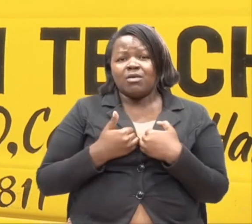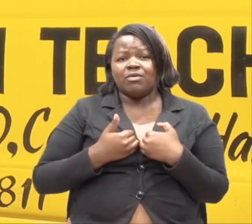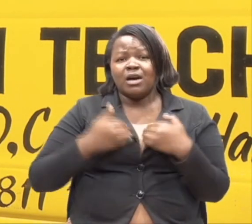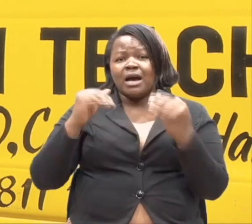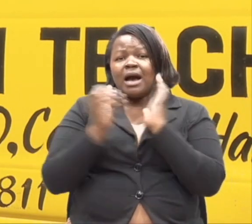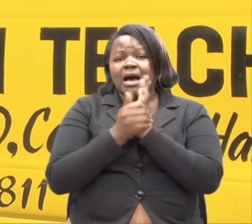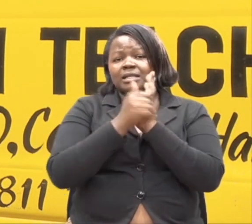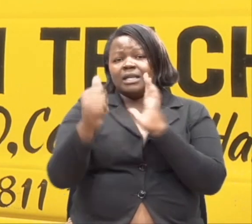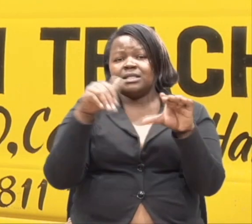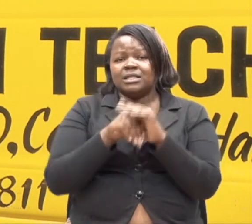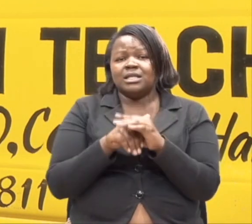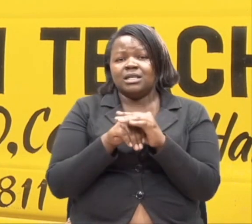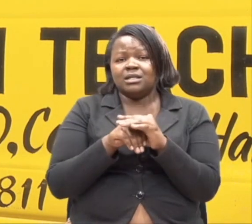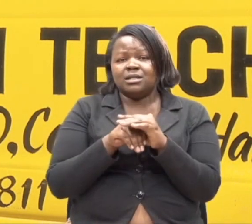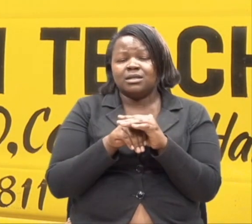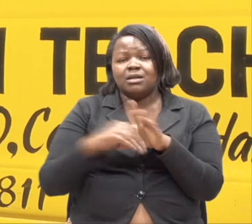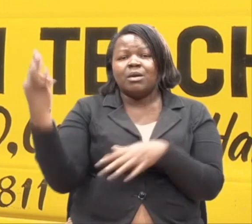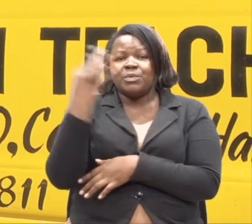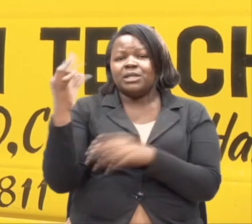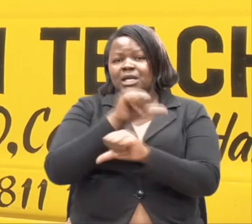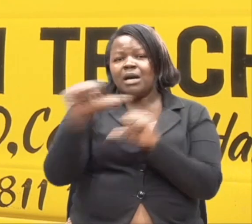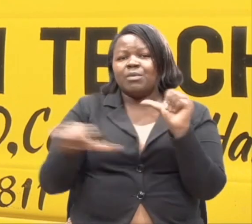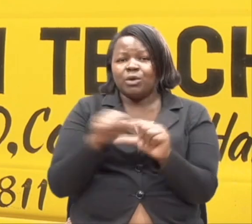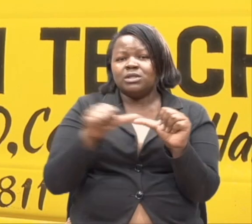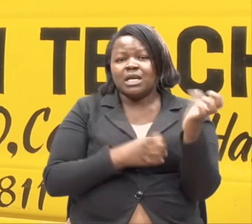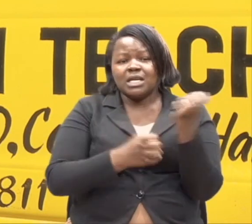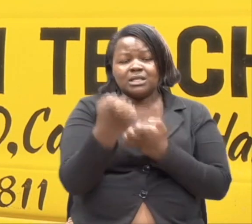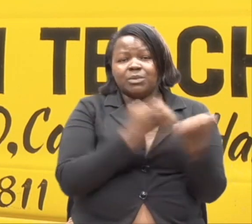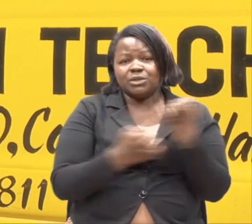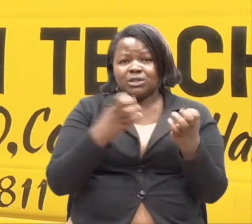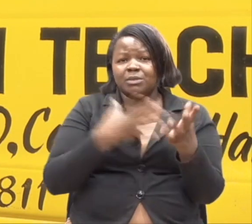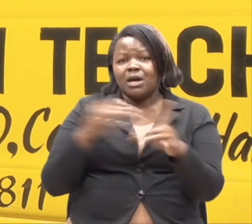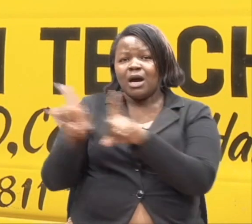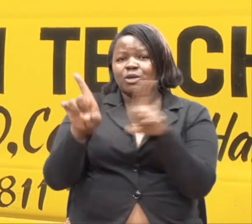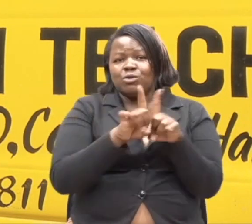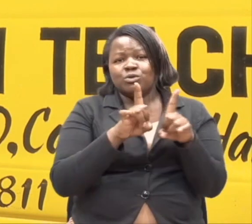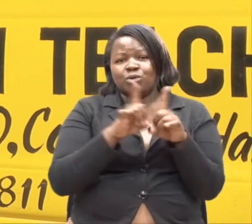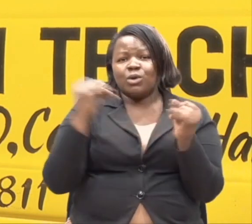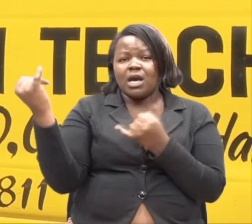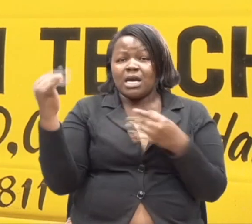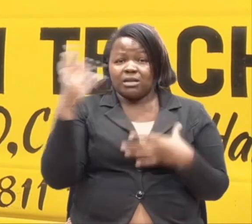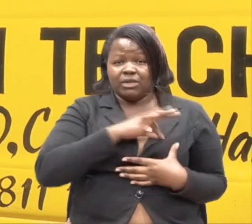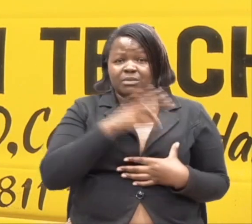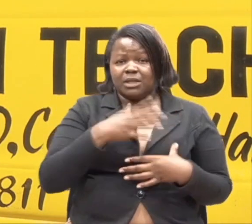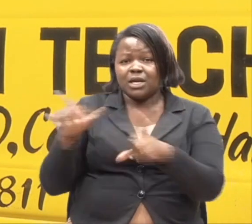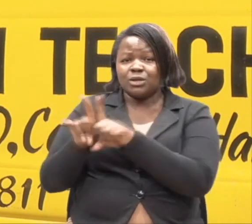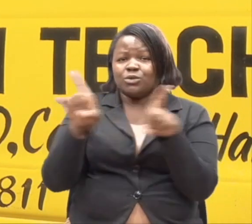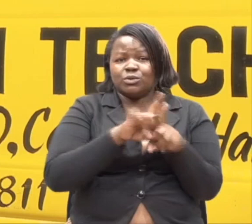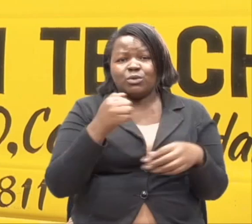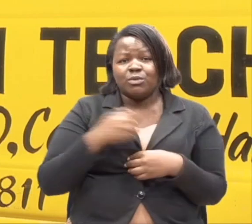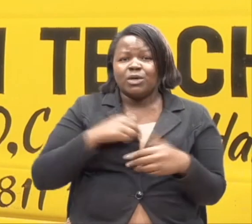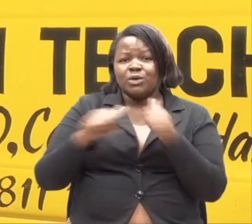kuhubiria watu kupitia entrepreneurship, investment. Na investment yambayo Pastor Kamau anayo